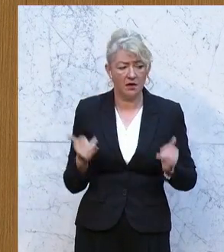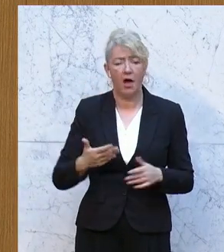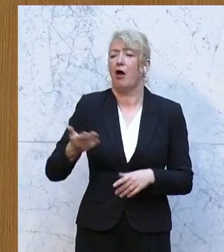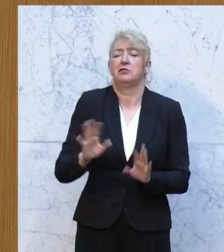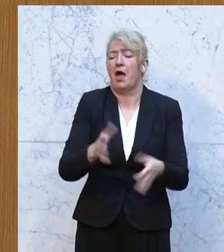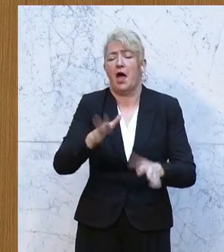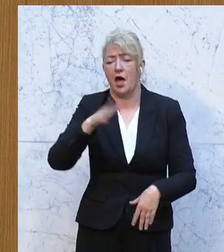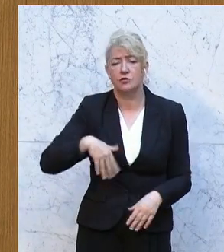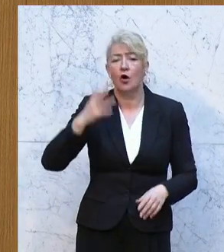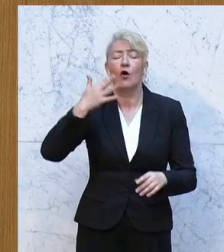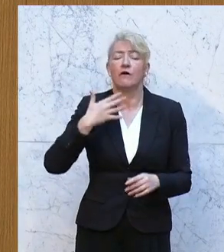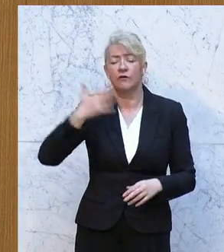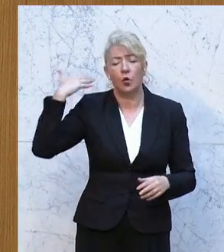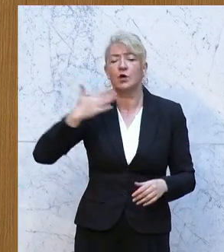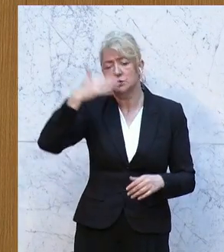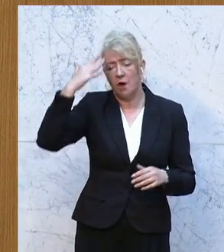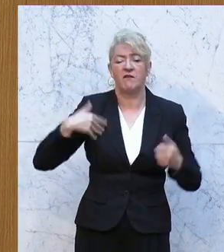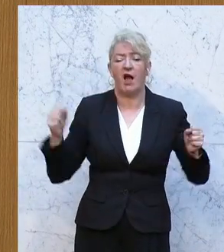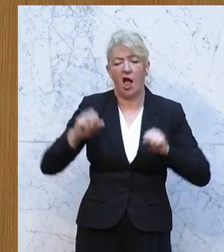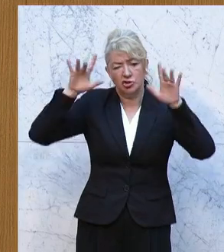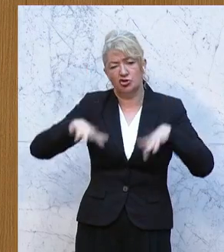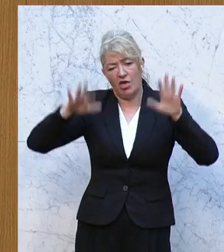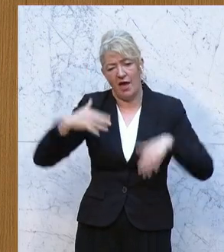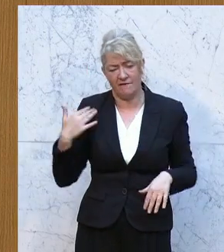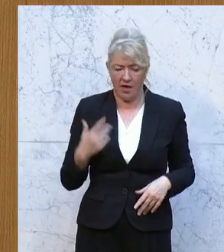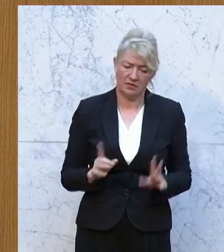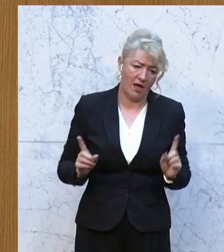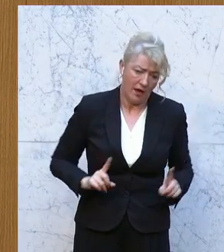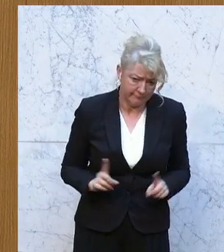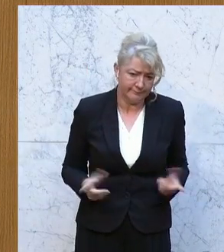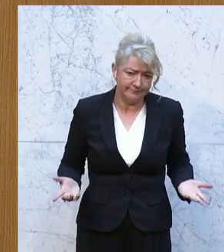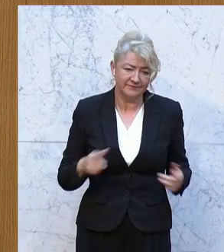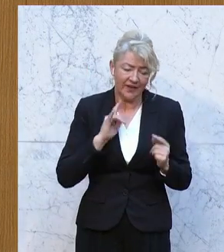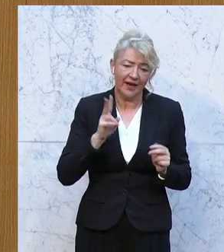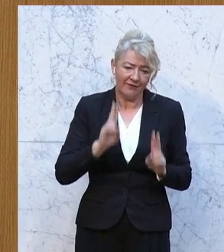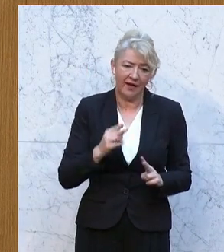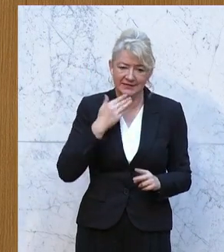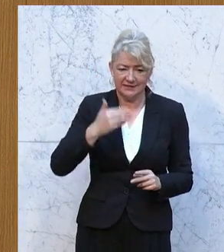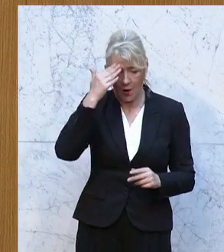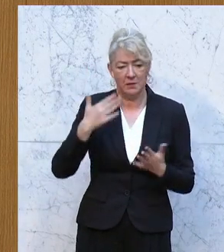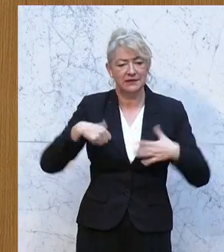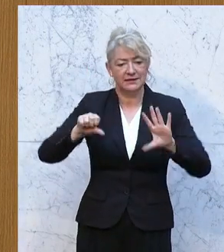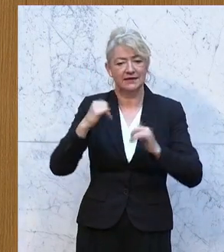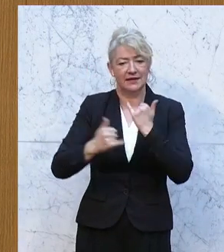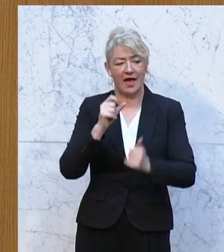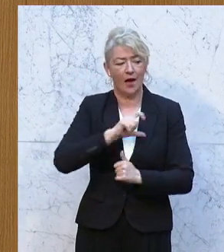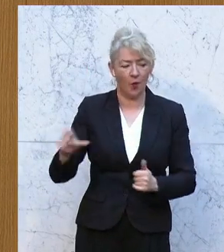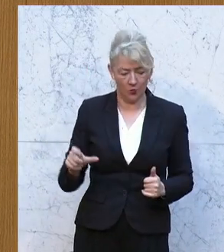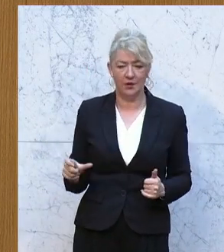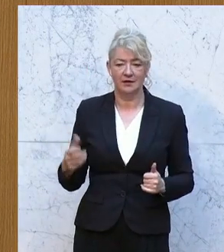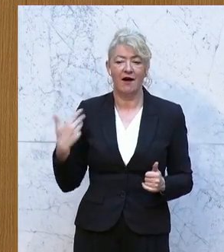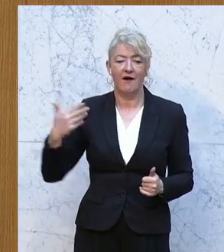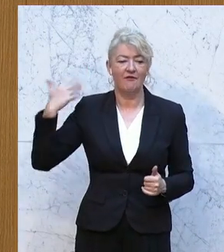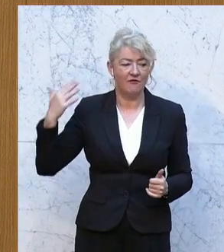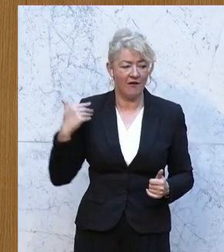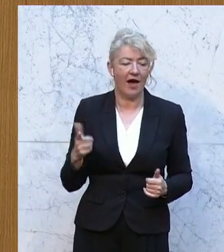kalt. Da ist der Schnee gefallen. Haben Sie recht? Es gab tatsächlich Sommer, nämlich so im 16. Jahrhundert. Da waren